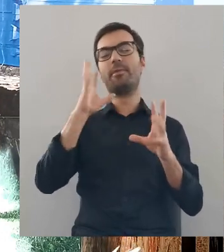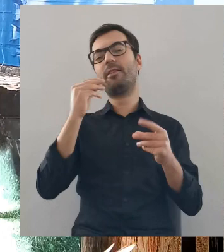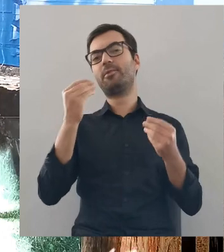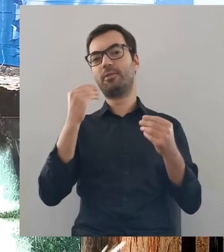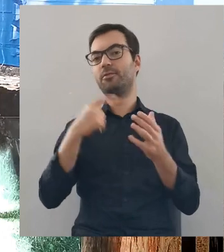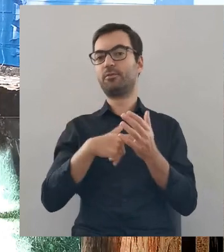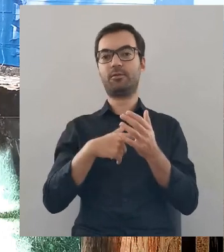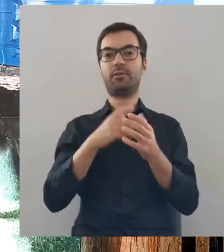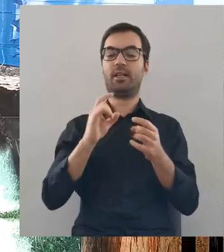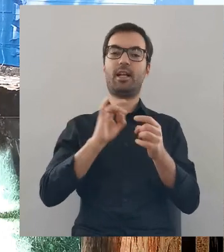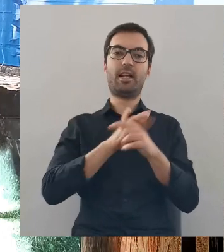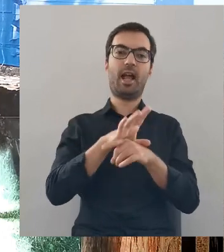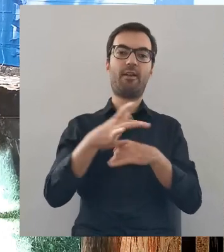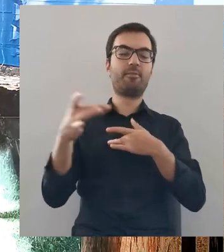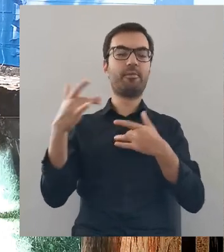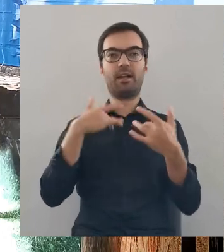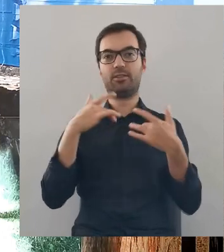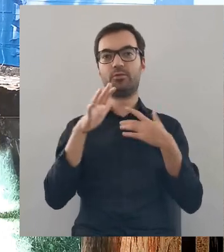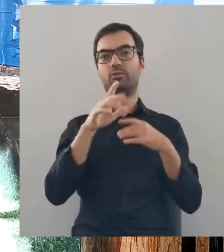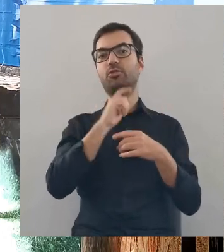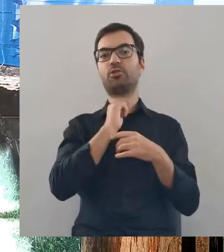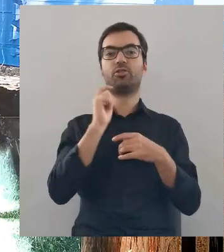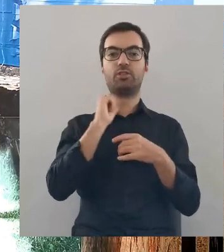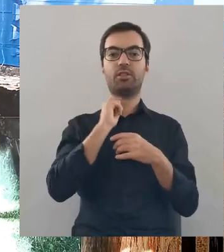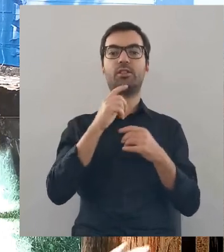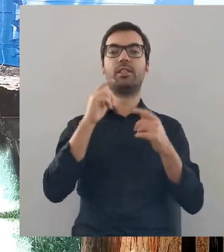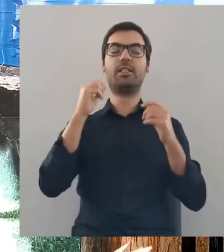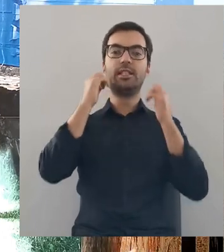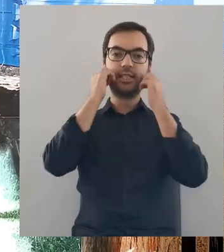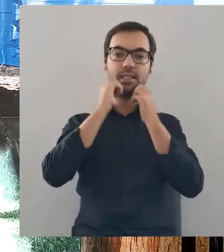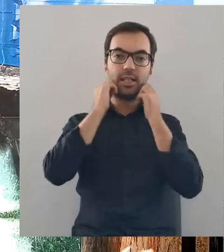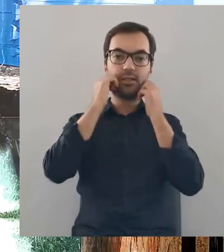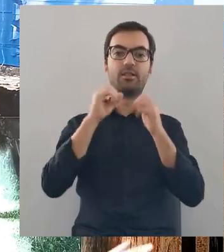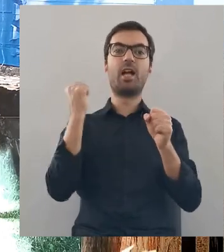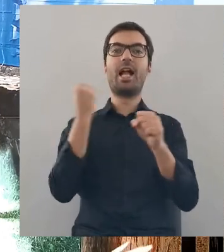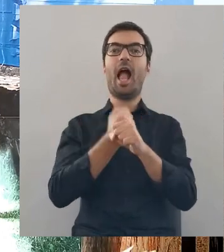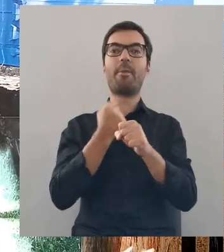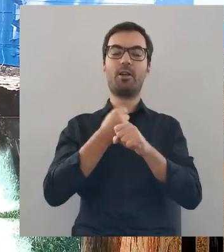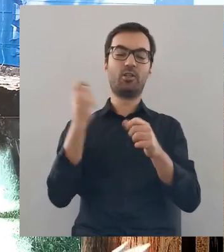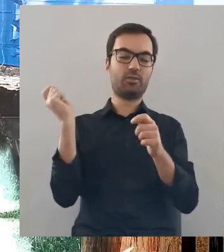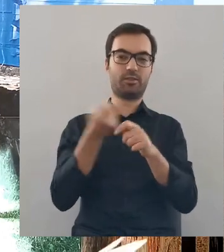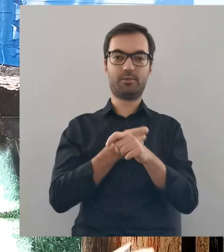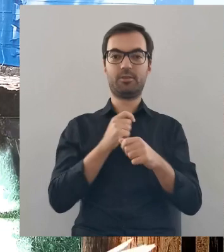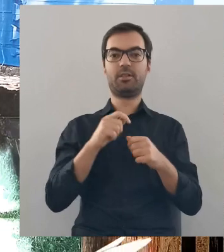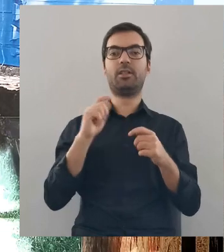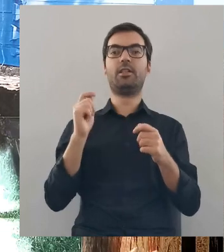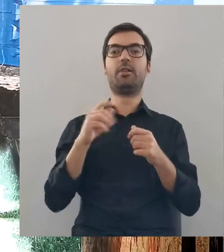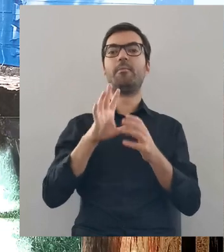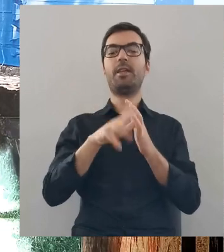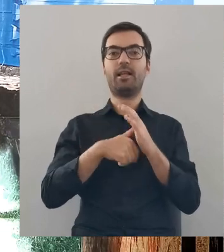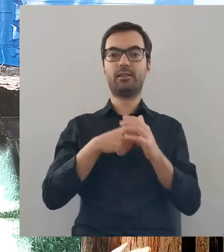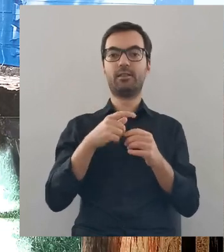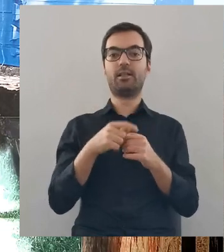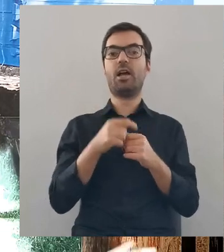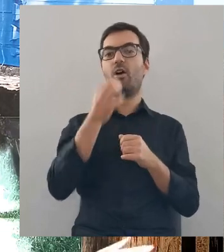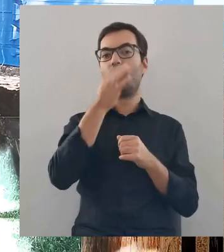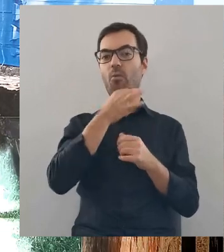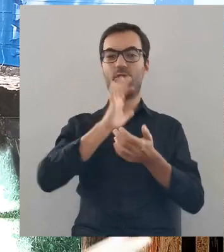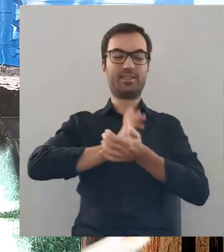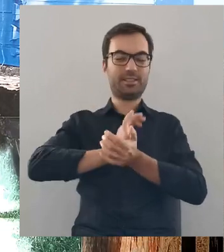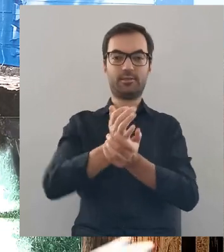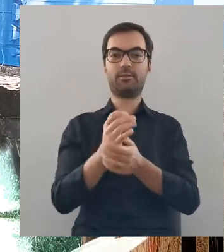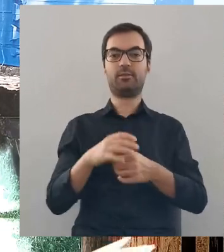mlekiem i biodem płynący, przepojony krwią i męczeństwem wielu kapłanów i zakonników, ukamienowanych, zamordowanych mieszczan,